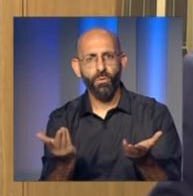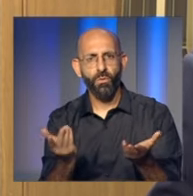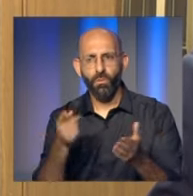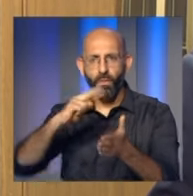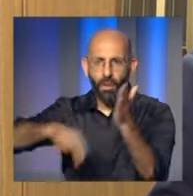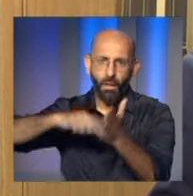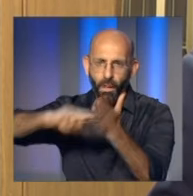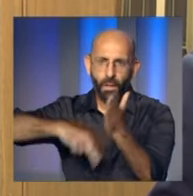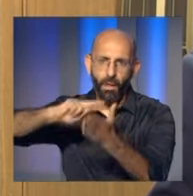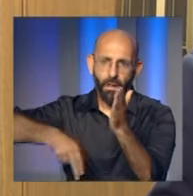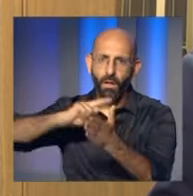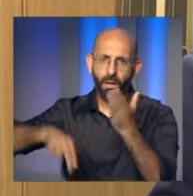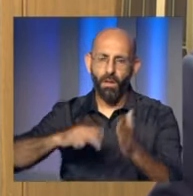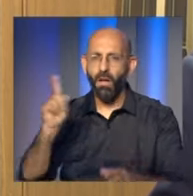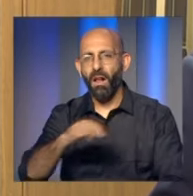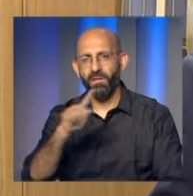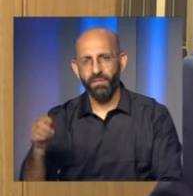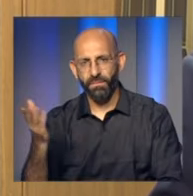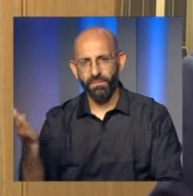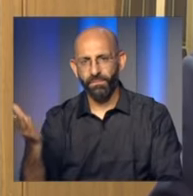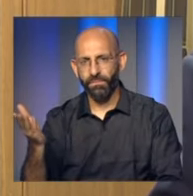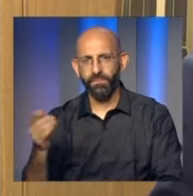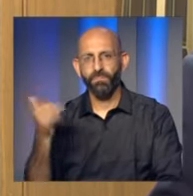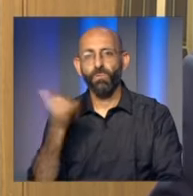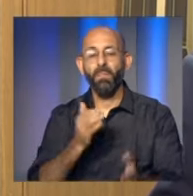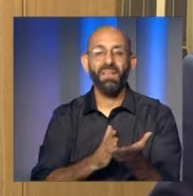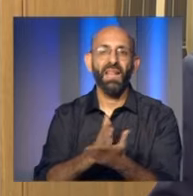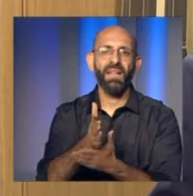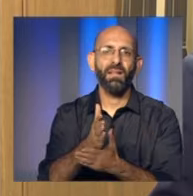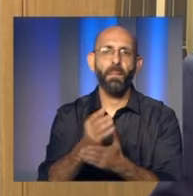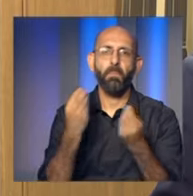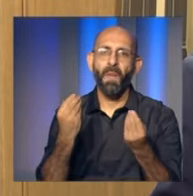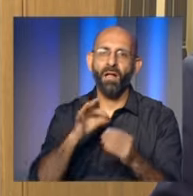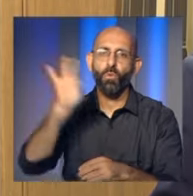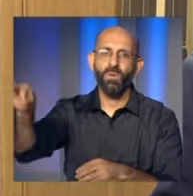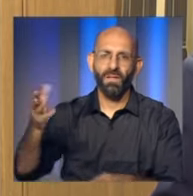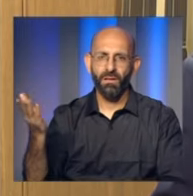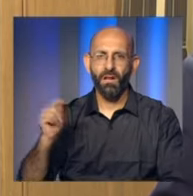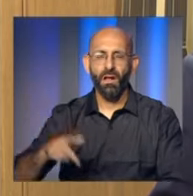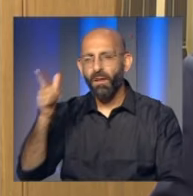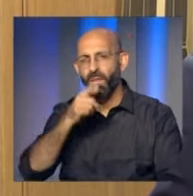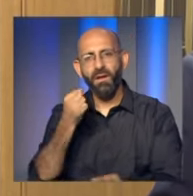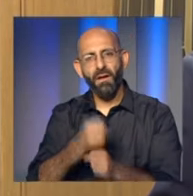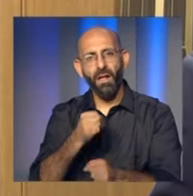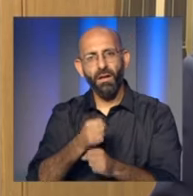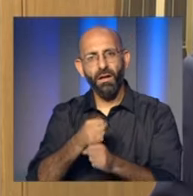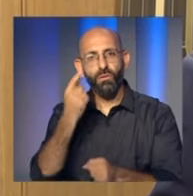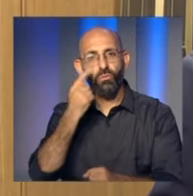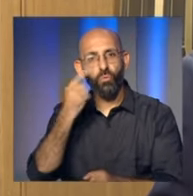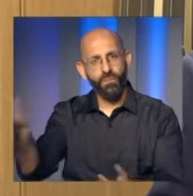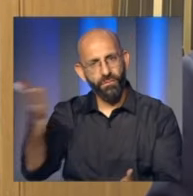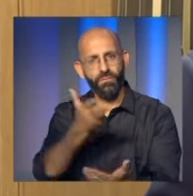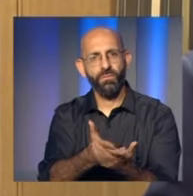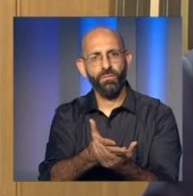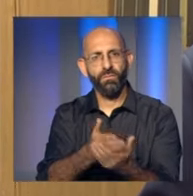وكان على علمنا أيضا أن هناك اقتراح قانون مقدم من أحد الزمل النواب لم يسلك طريقه